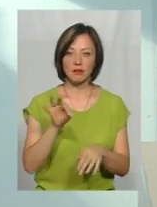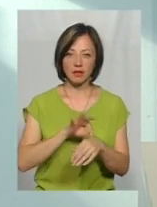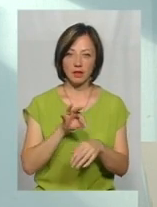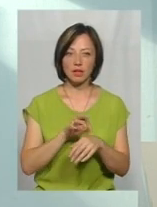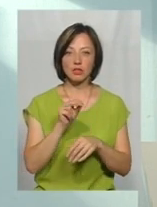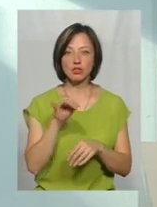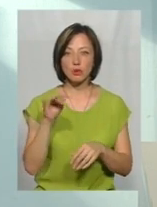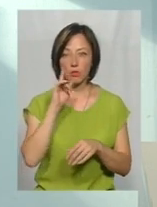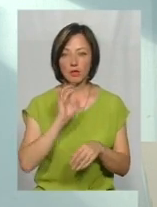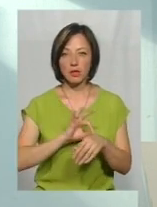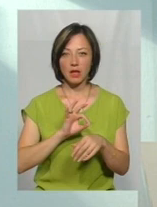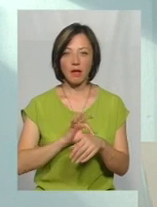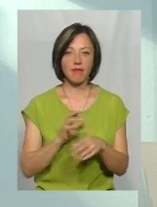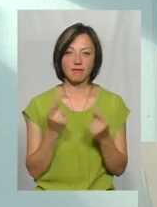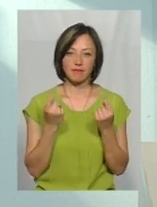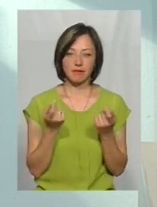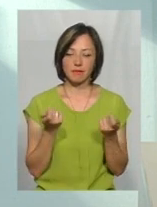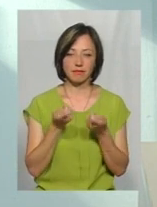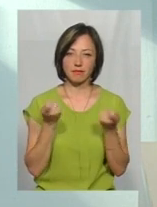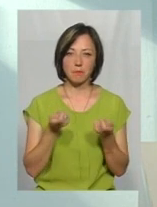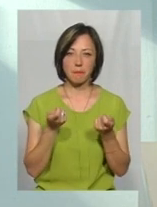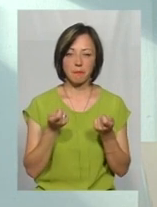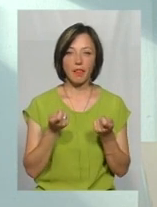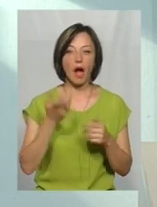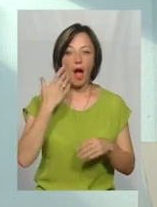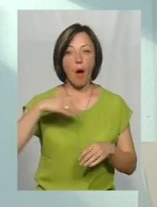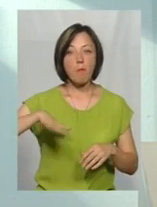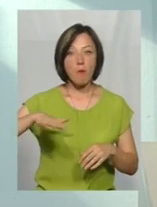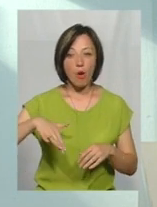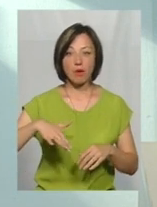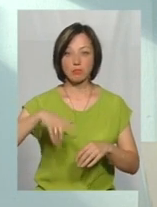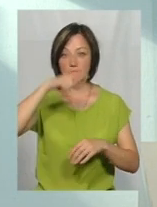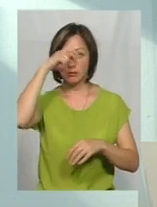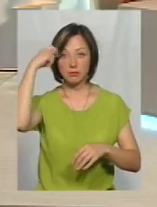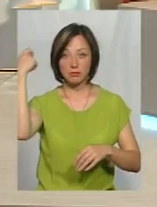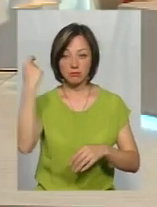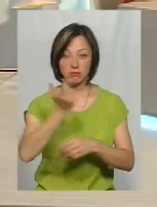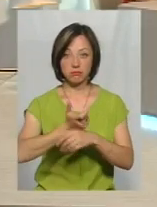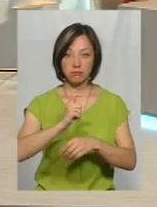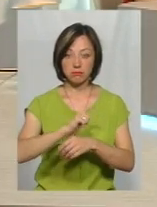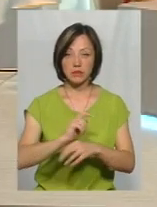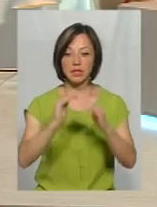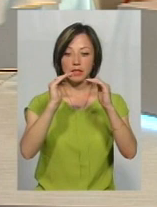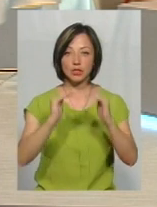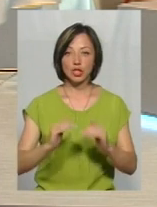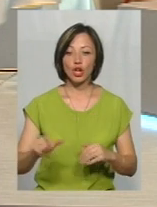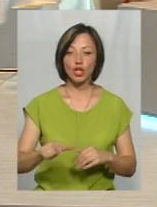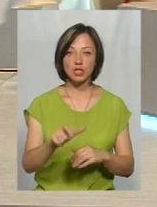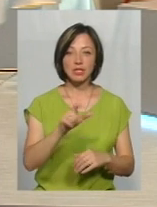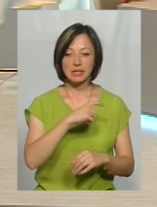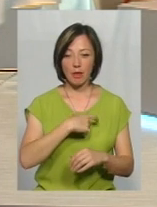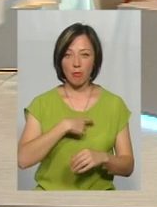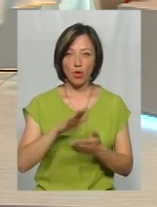чи умовно патогенних, вона незначна. А потім вже знижується здатність річки до самоочищення,